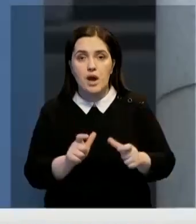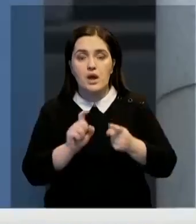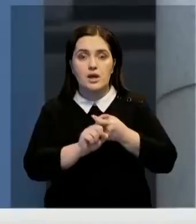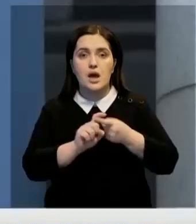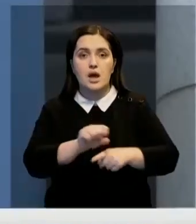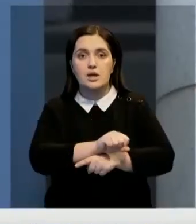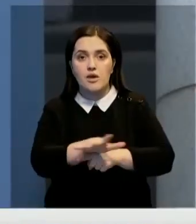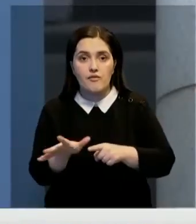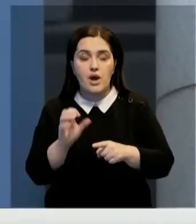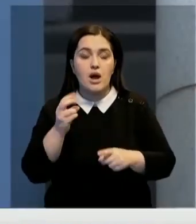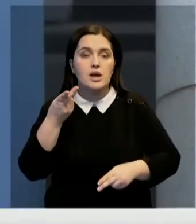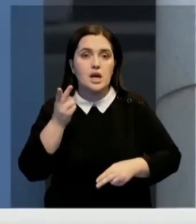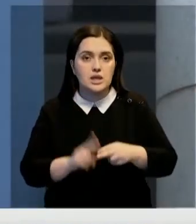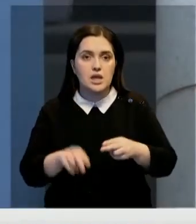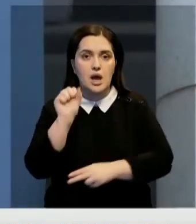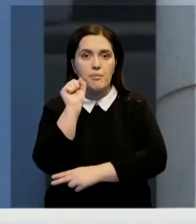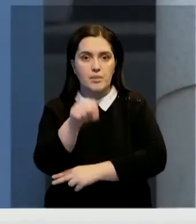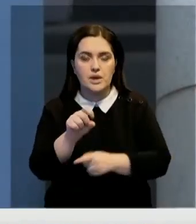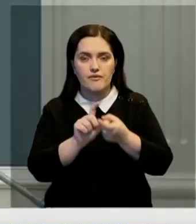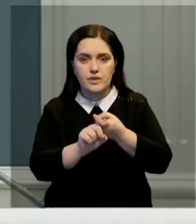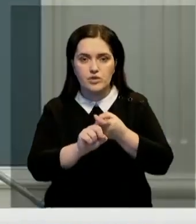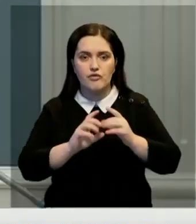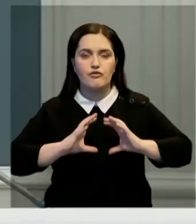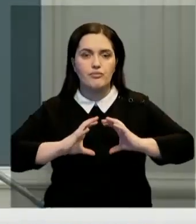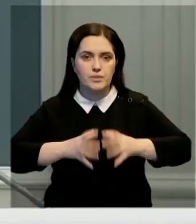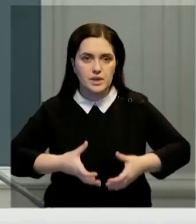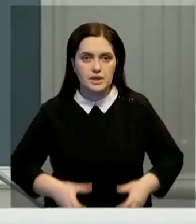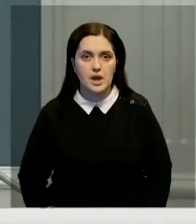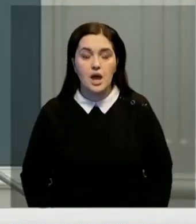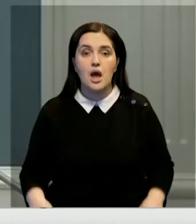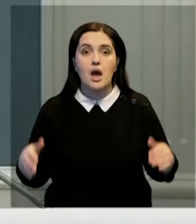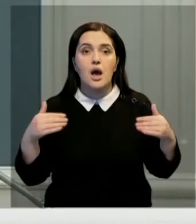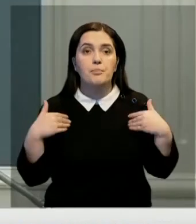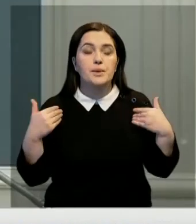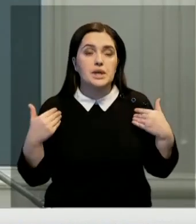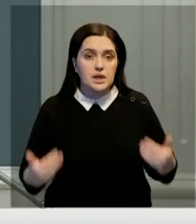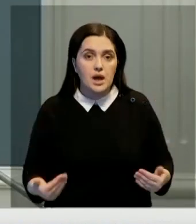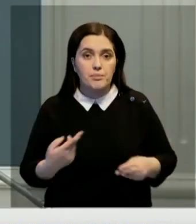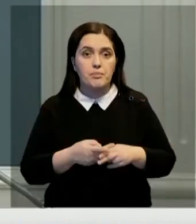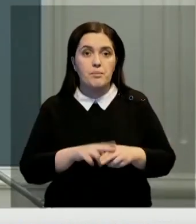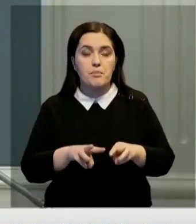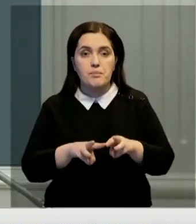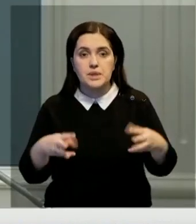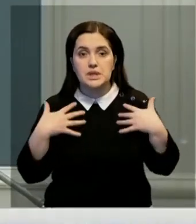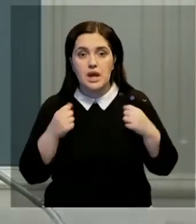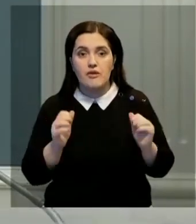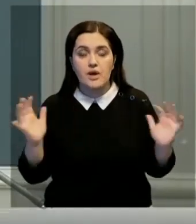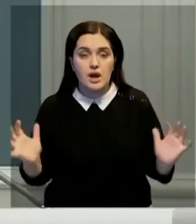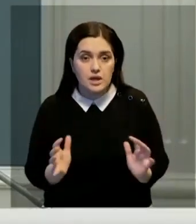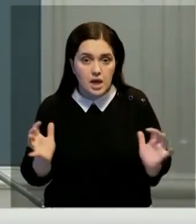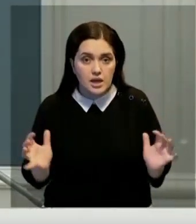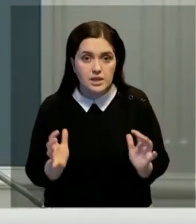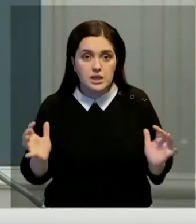Точнее, как окончательно побороть инфекцию в мире. Предлагаем поручить Министерствам здравоохранения государств 20-ки